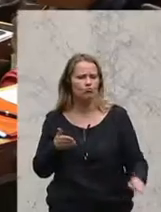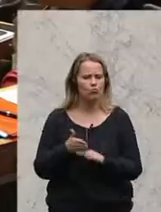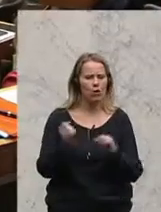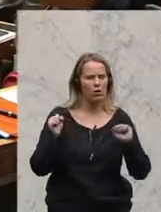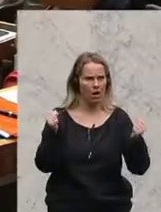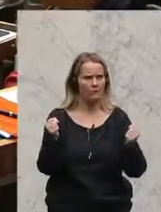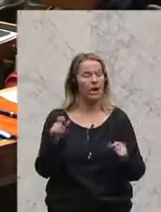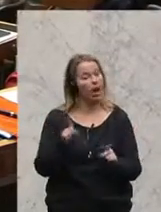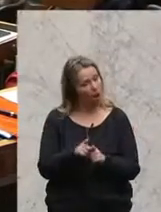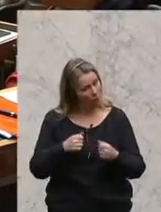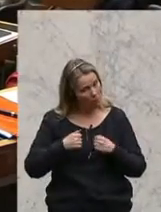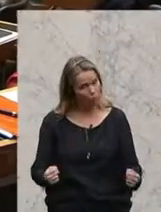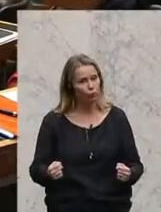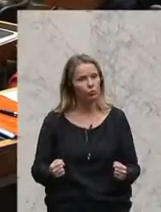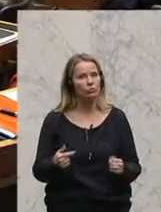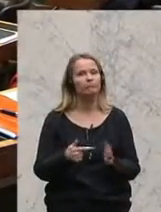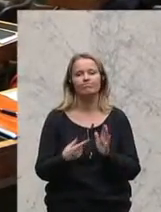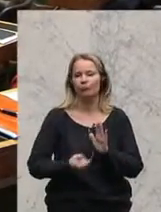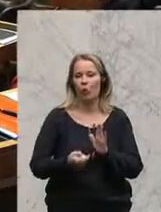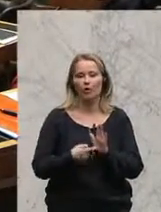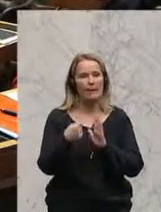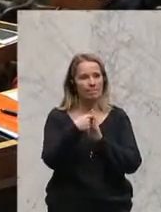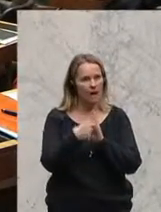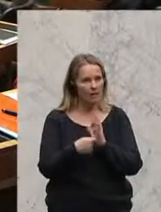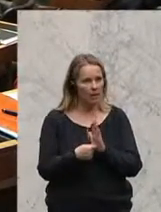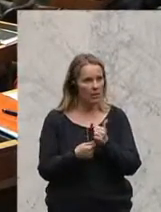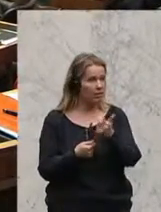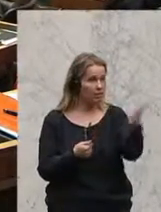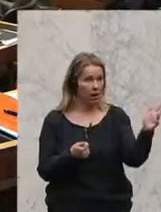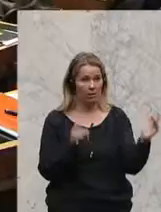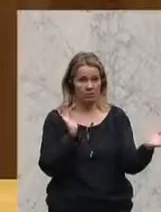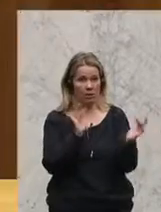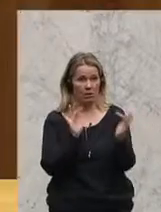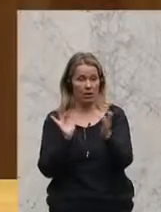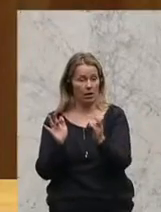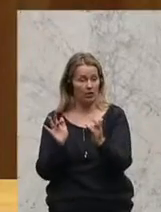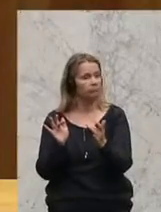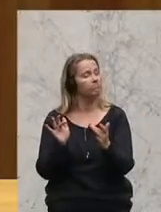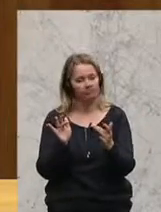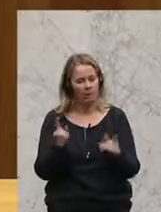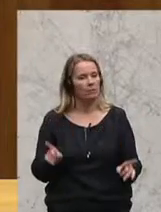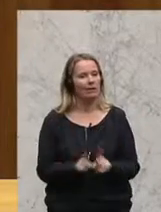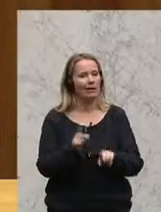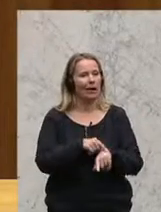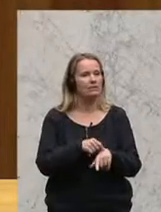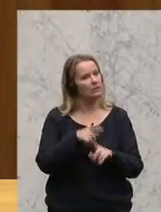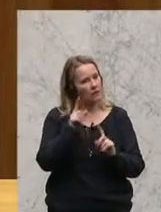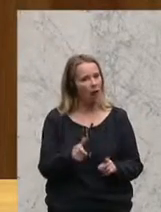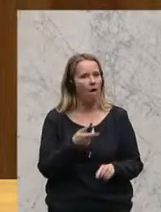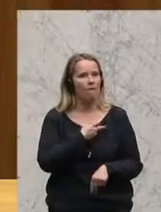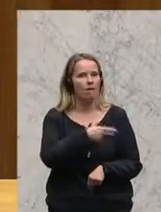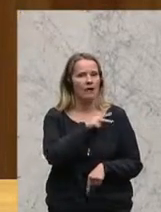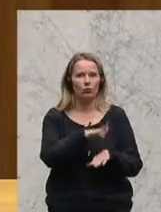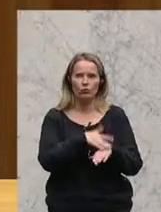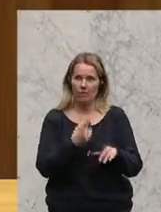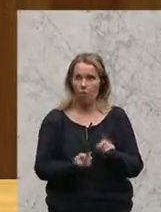Am Wort ist Nikolaus Prinz, ebenfalls ÖVP. Die bei manchen auf Widerstand stoßen und gleichzeitig ein hohes Verantwortungsbewusstsein